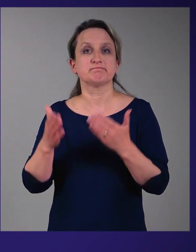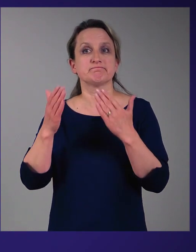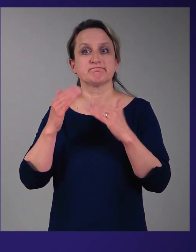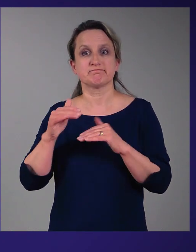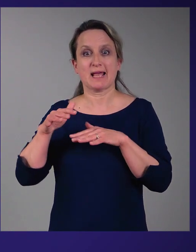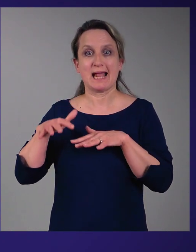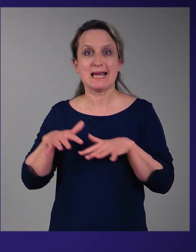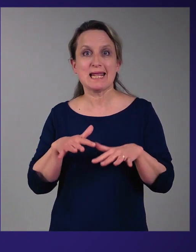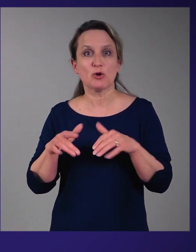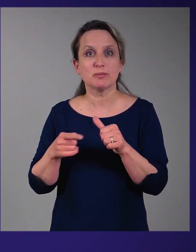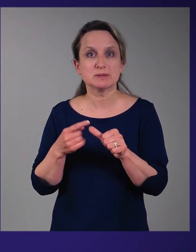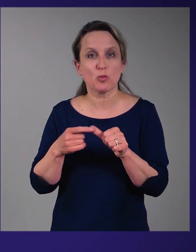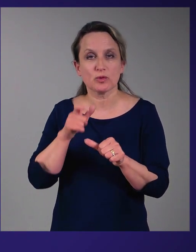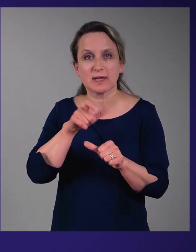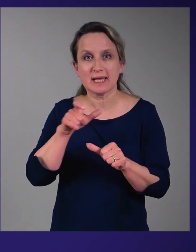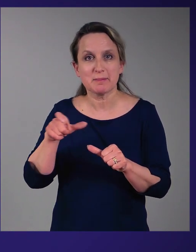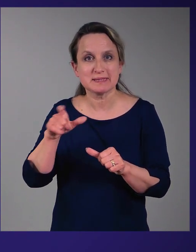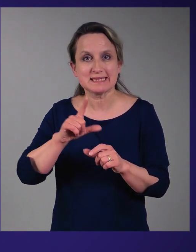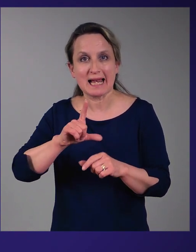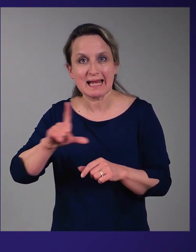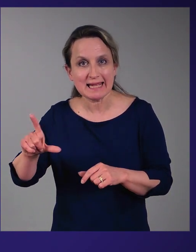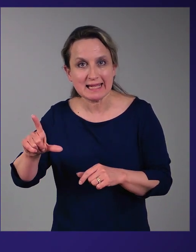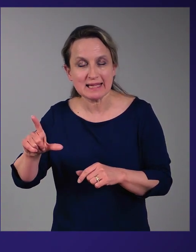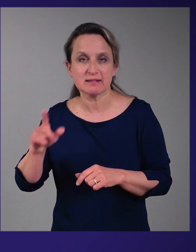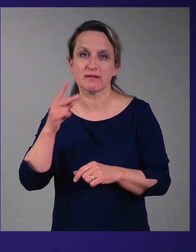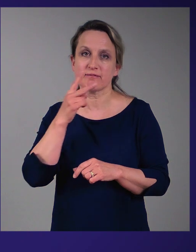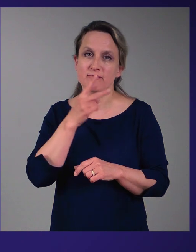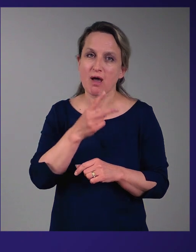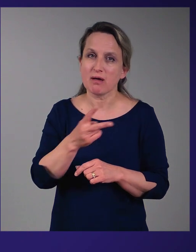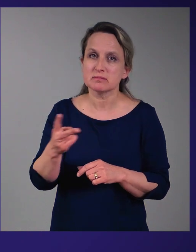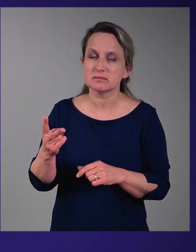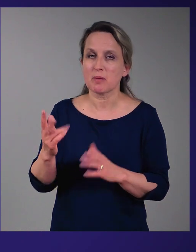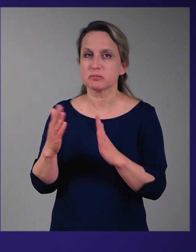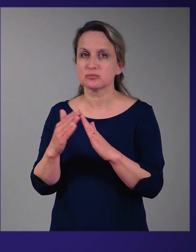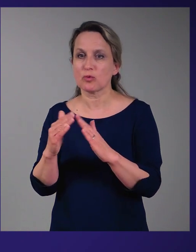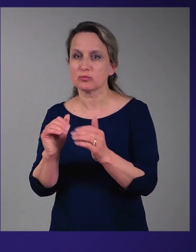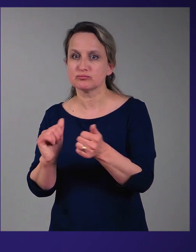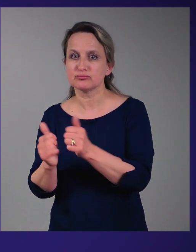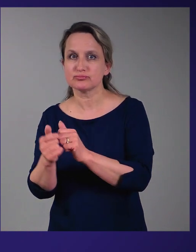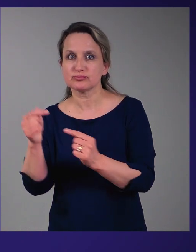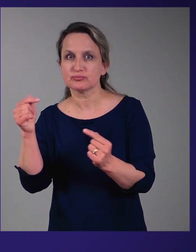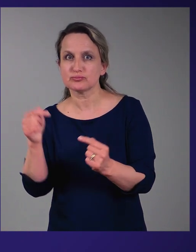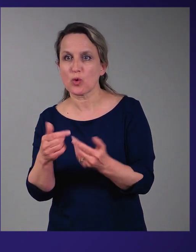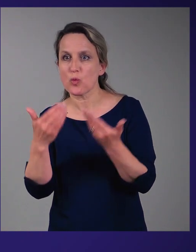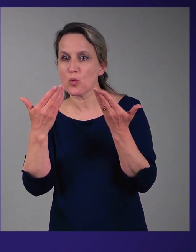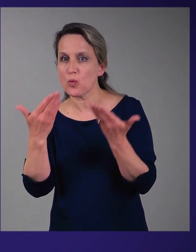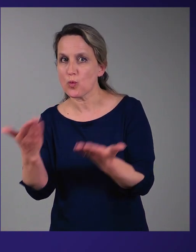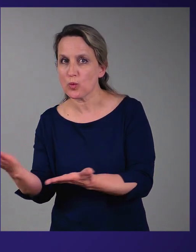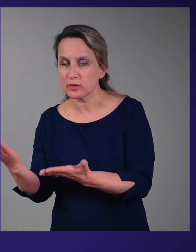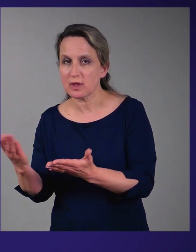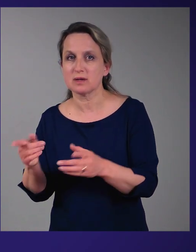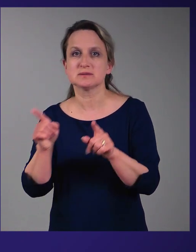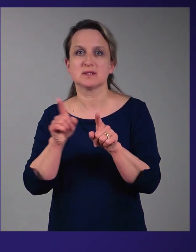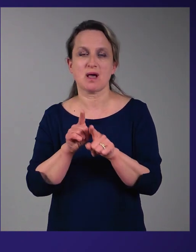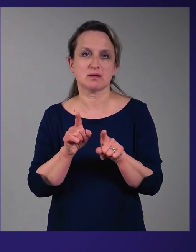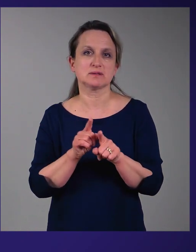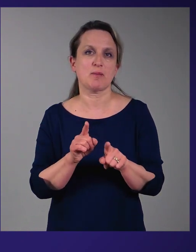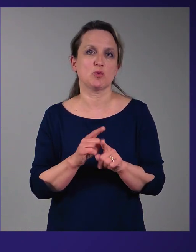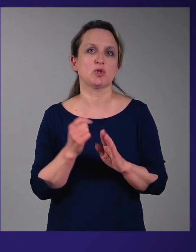liit vaatab kodukohandusele otsa ja samuti